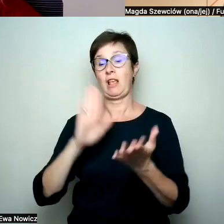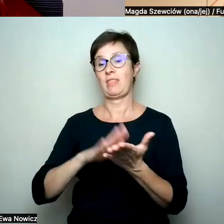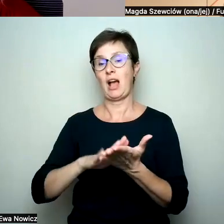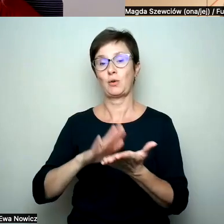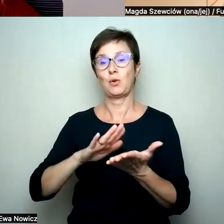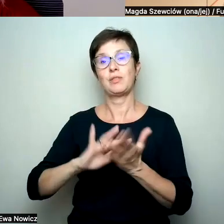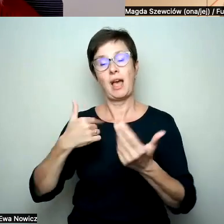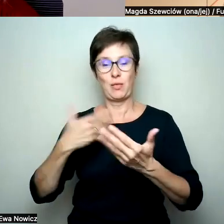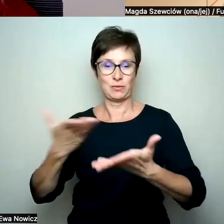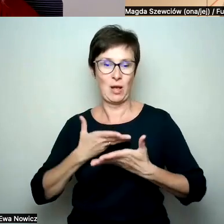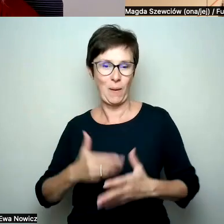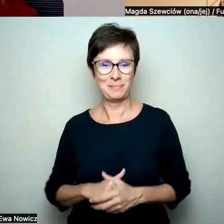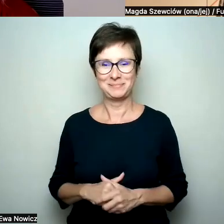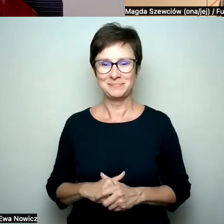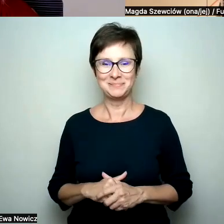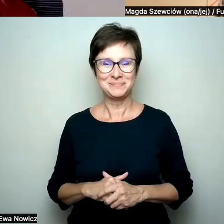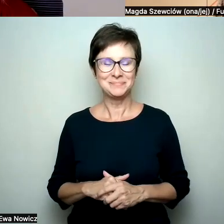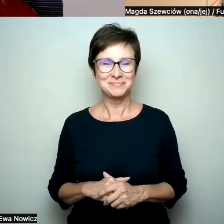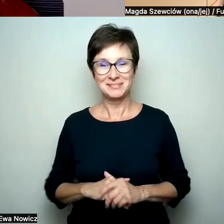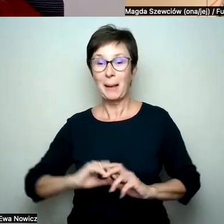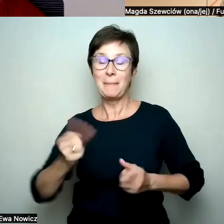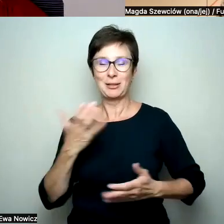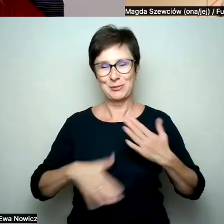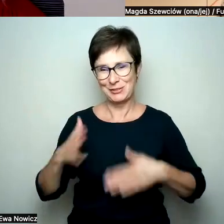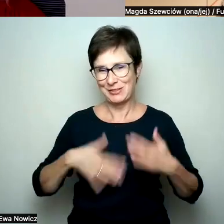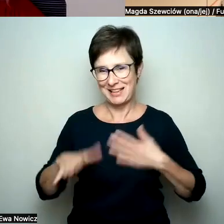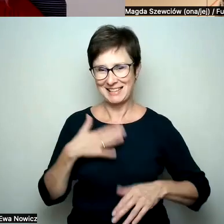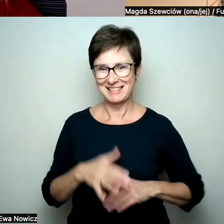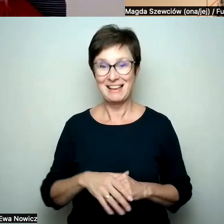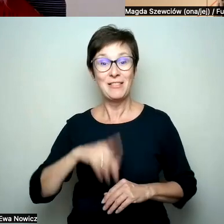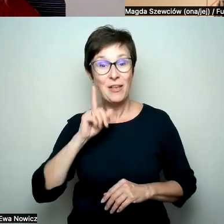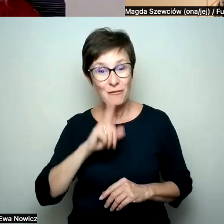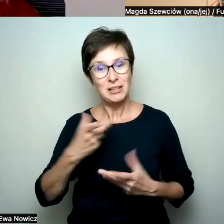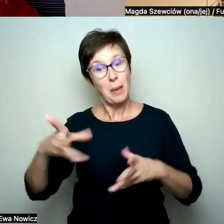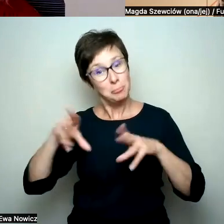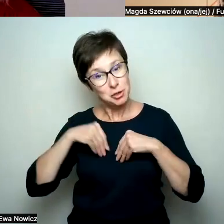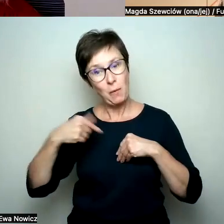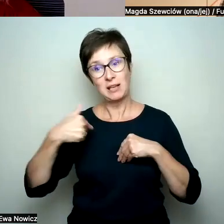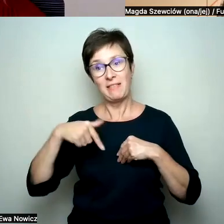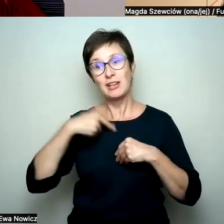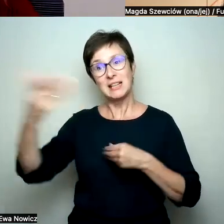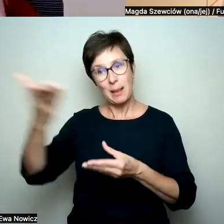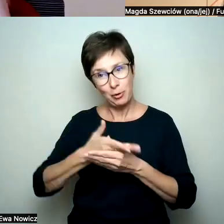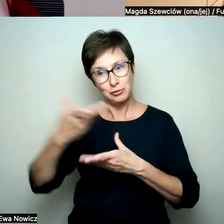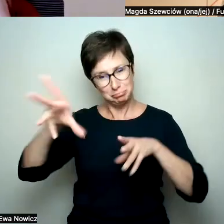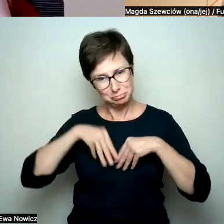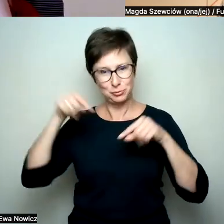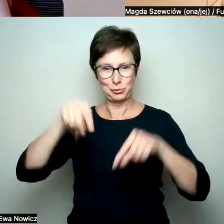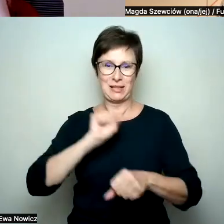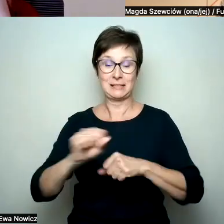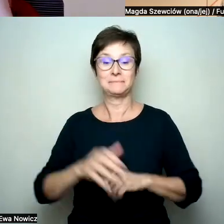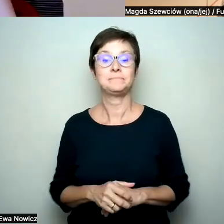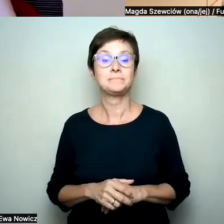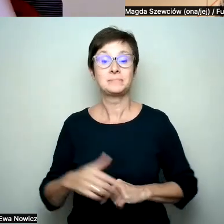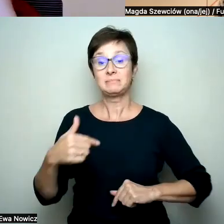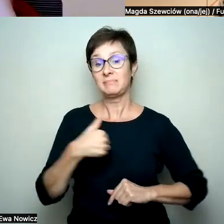dostałam. Bardzo się cieszę. Tym bardziej się cieszę, że też przyjęłaś nasze zaproszenie. To jest też tak,